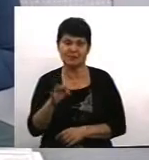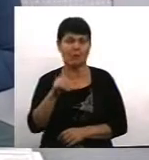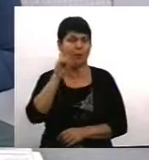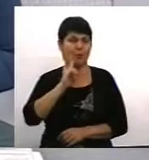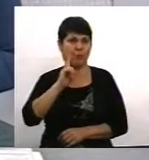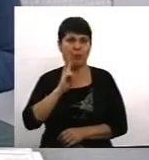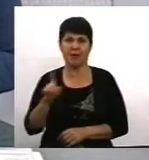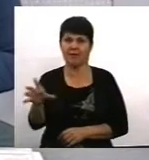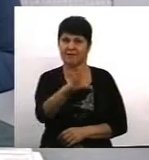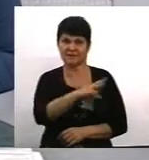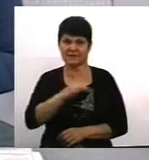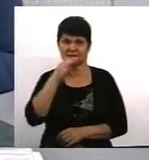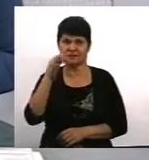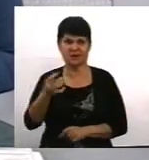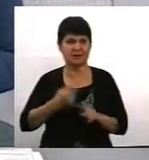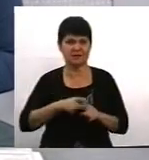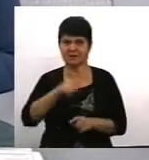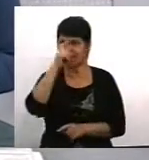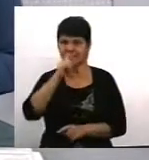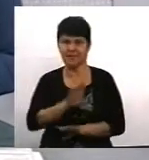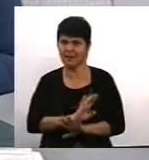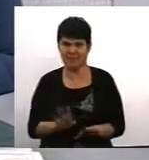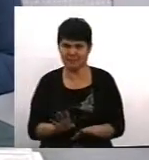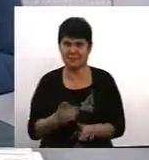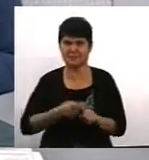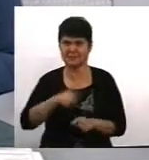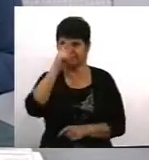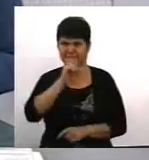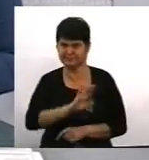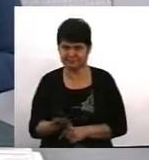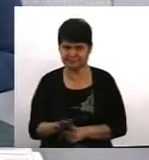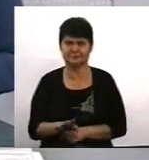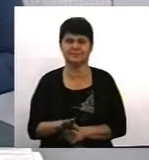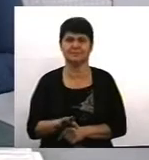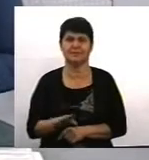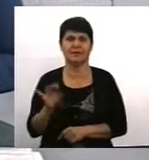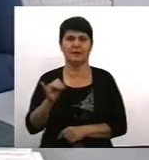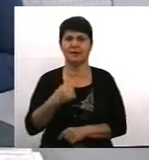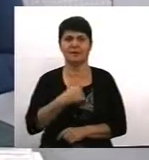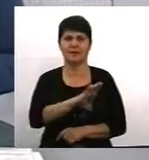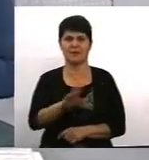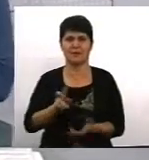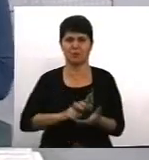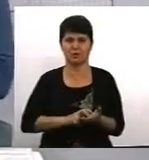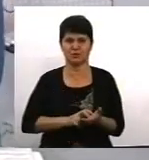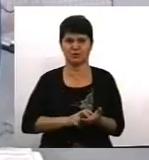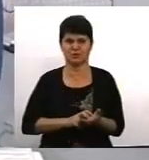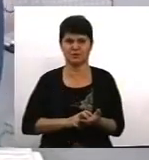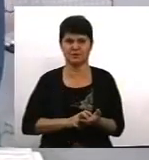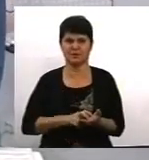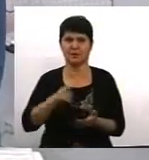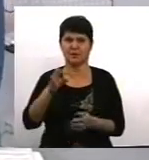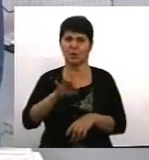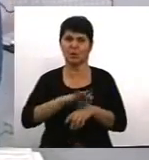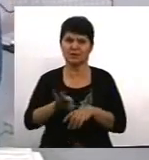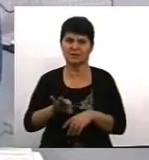гаразд. Це не гаразд. І ми не скажемо, стоп, насильство. І я не боюсь сказати про насильство або стосовно